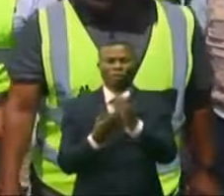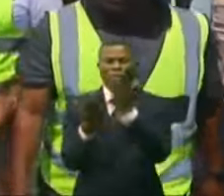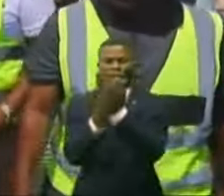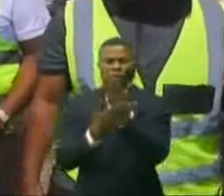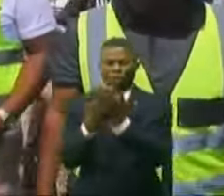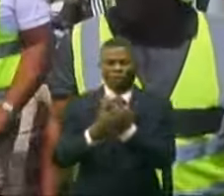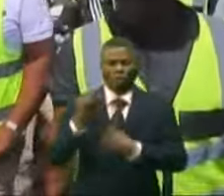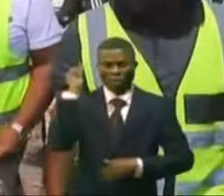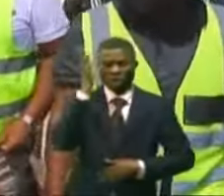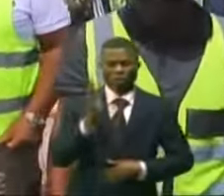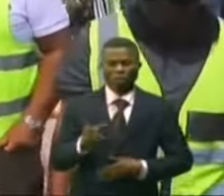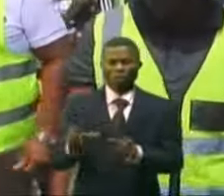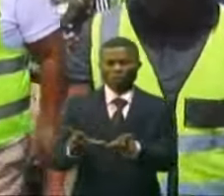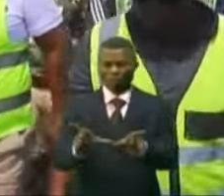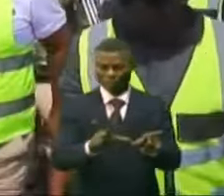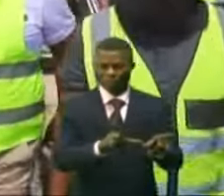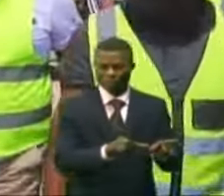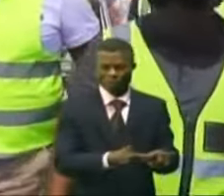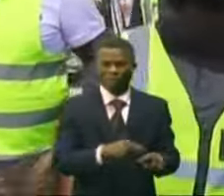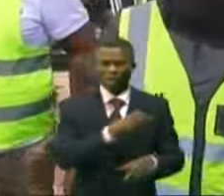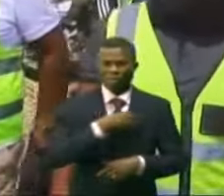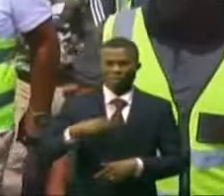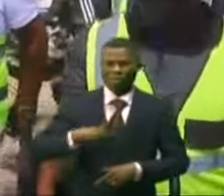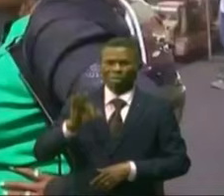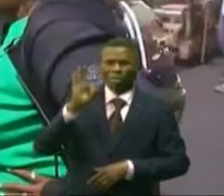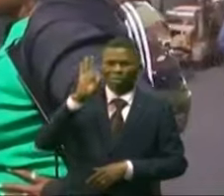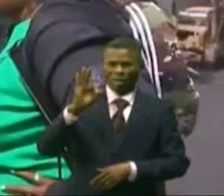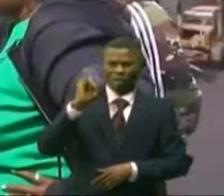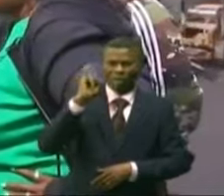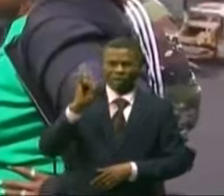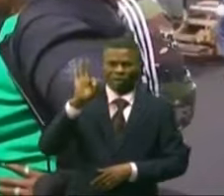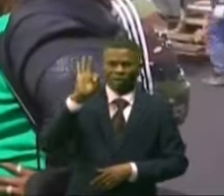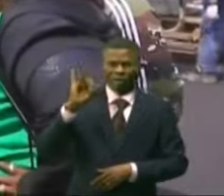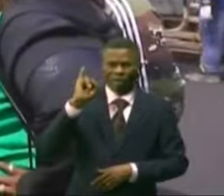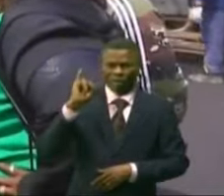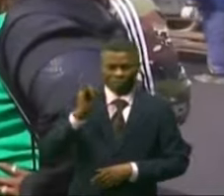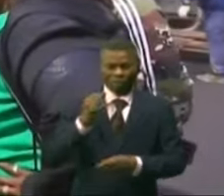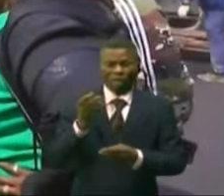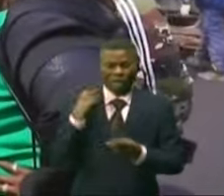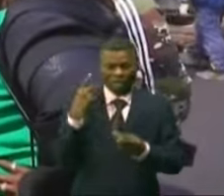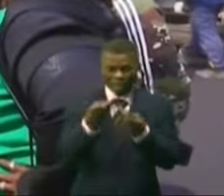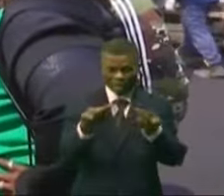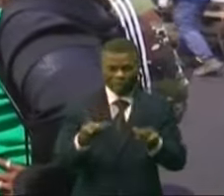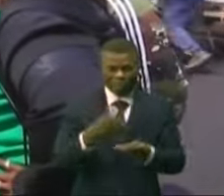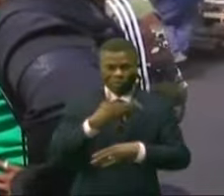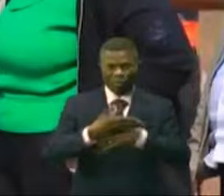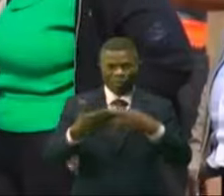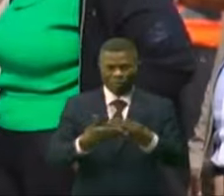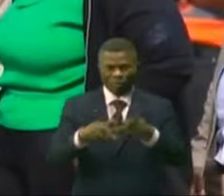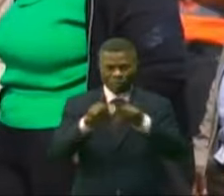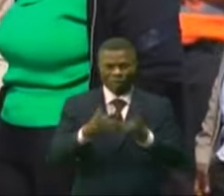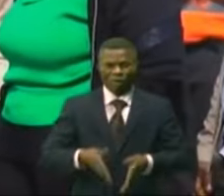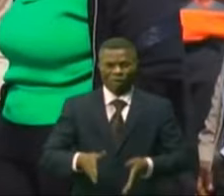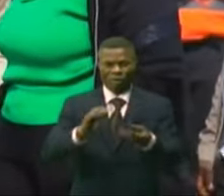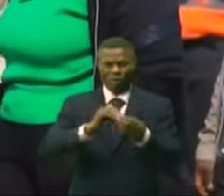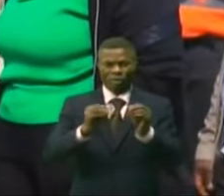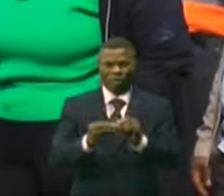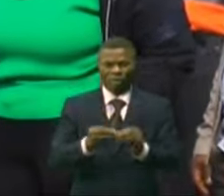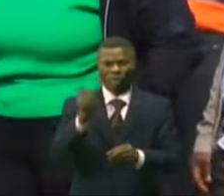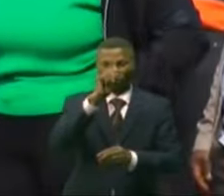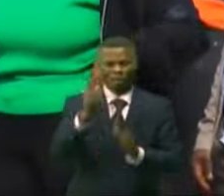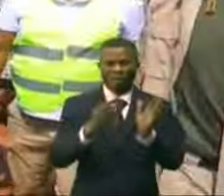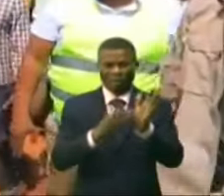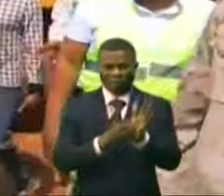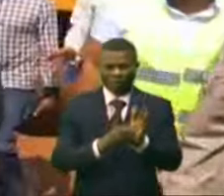gouverneure du lois là-bas. Fifi Masouka Saïni est descendu sur le chantier routier de la cité Gécamine-Louis-Louis-Louis et celui de la route nationale numéro 39.